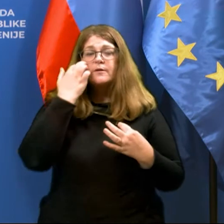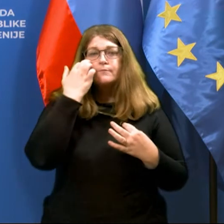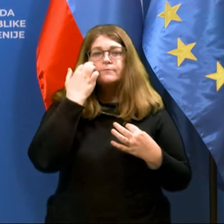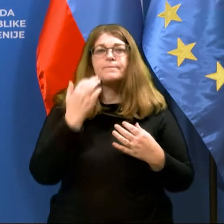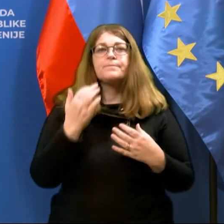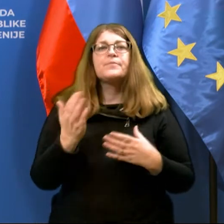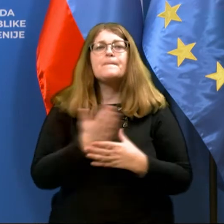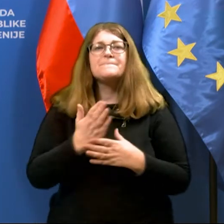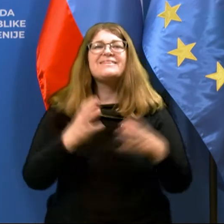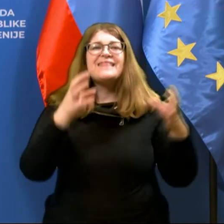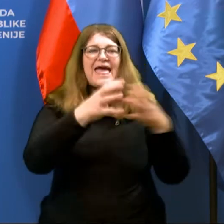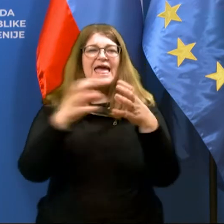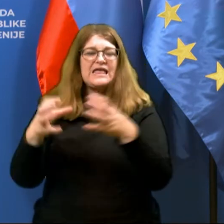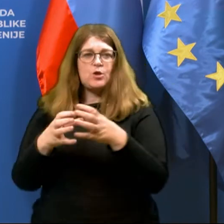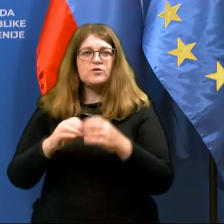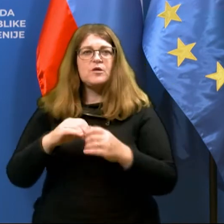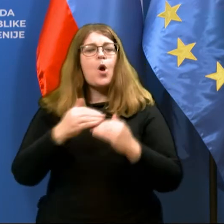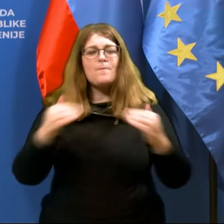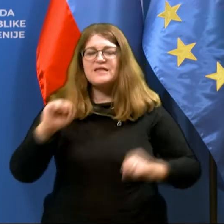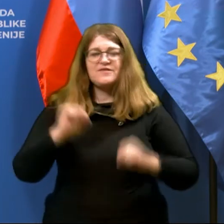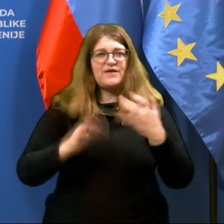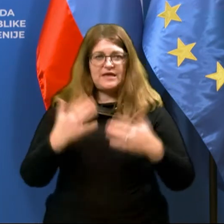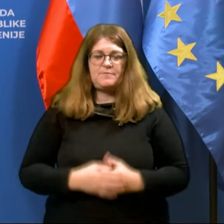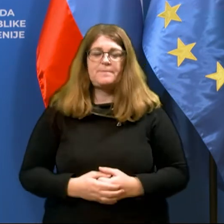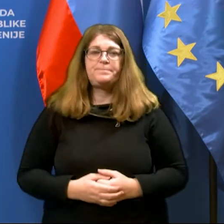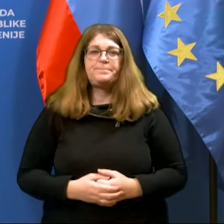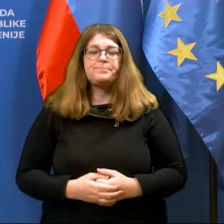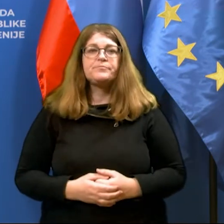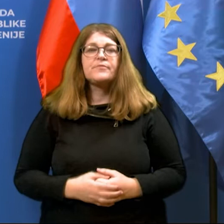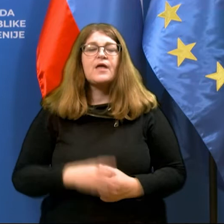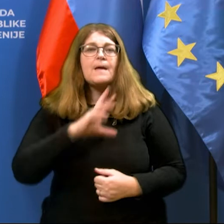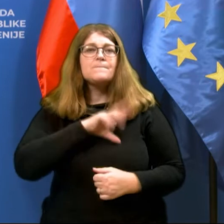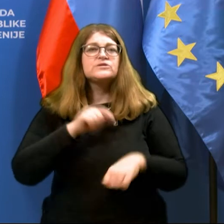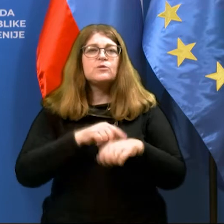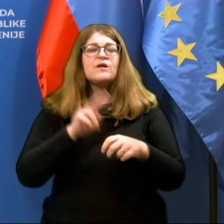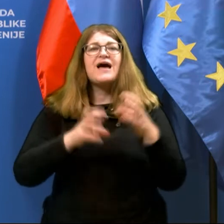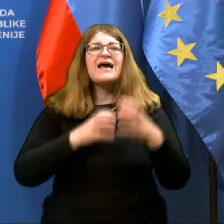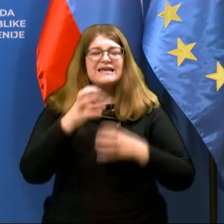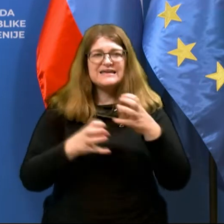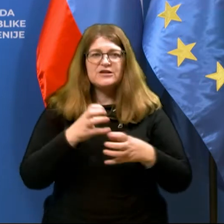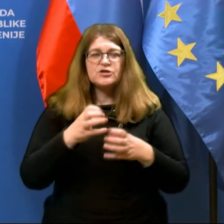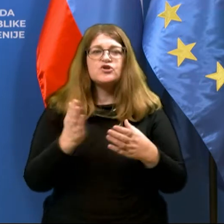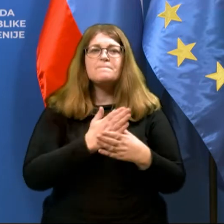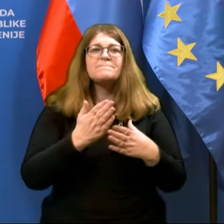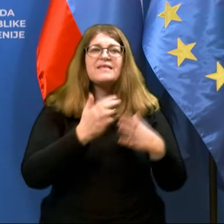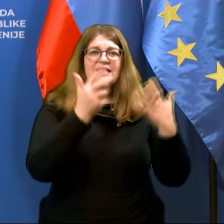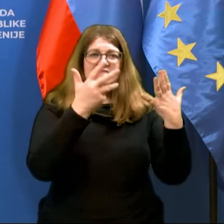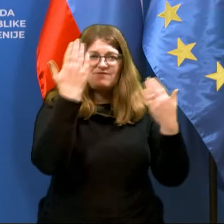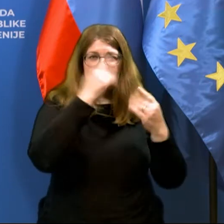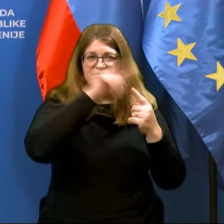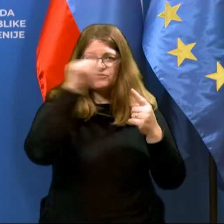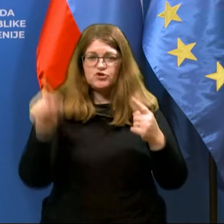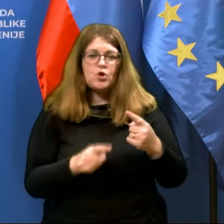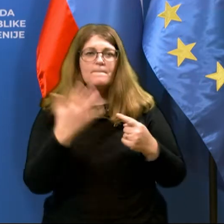med administrativnimi enotami pa omejitve gibanja ni. Ravno tako velja policijska ura v Grči, med 21. in peto uro,